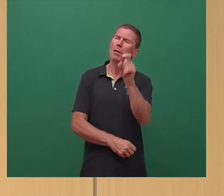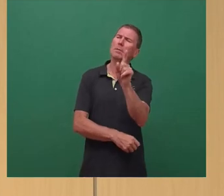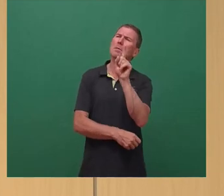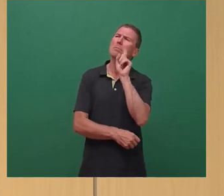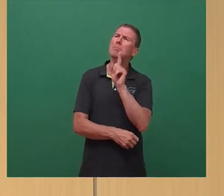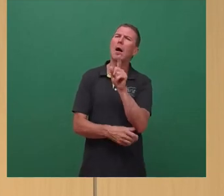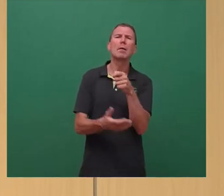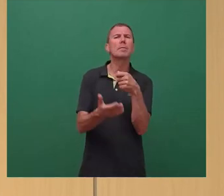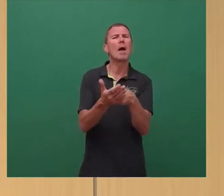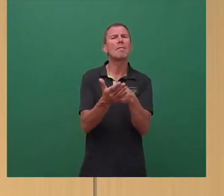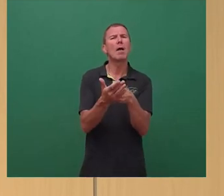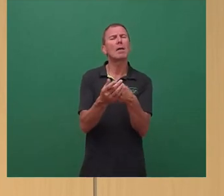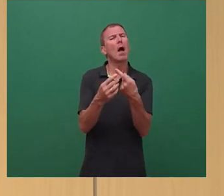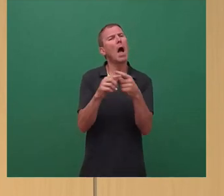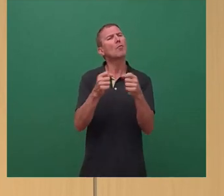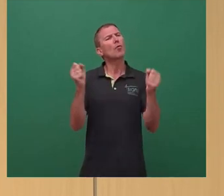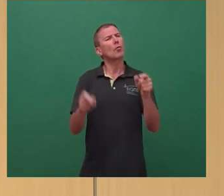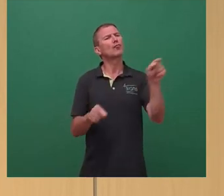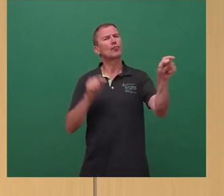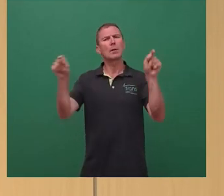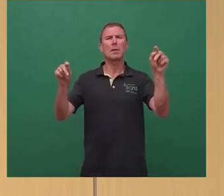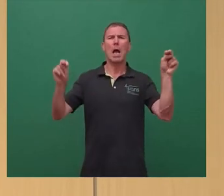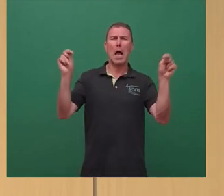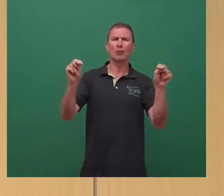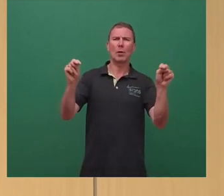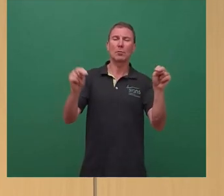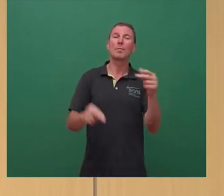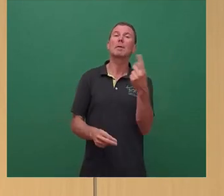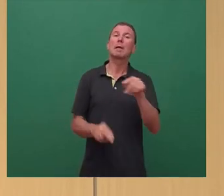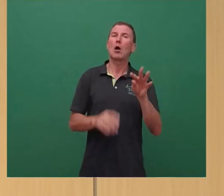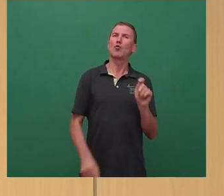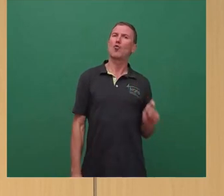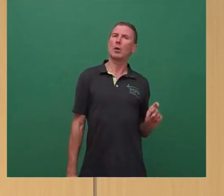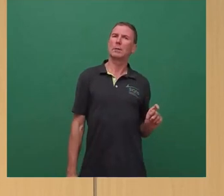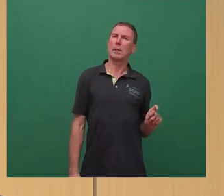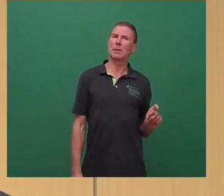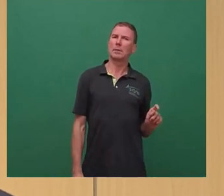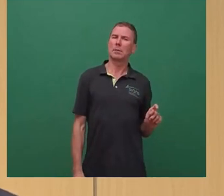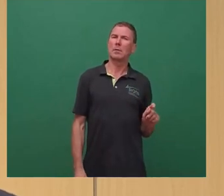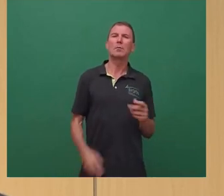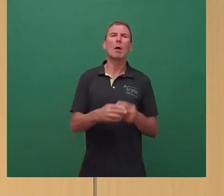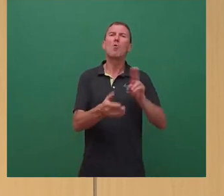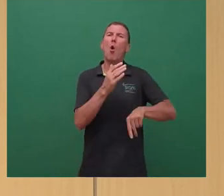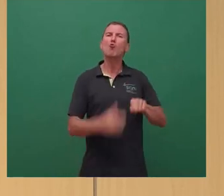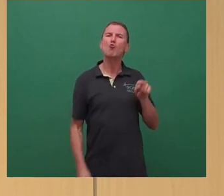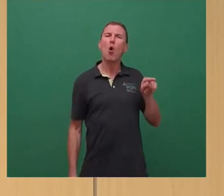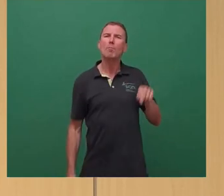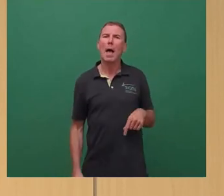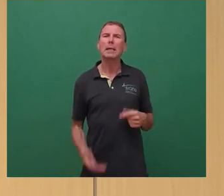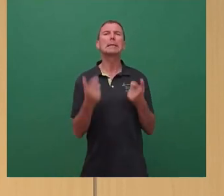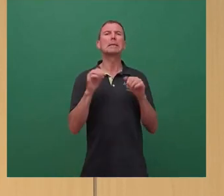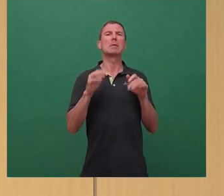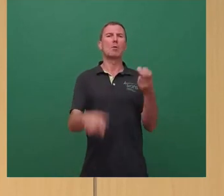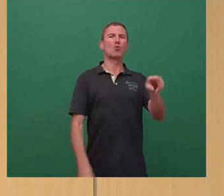von vergleichbar großen Städten in Deutschland anschauen, im Jahr 2019. Da sprechen wir im Fall von Nürnberg über etwa 70 Millionen Euro,